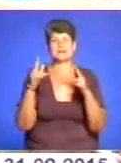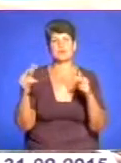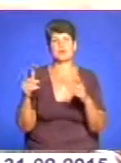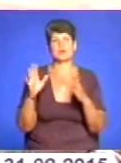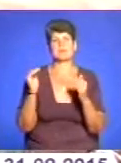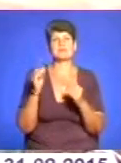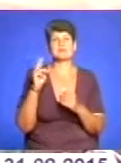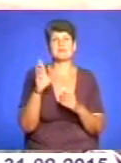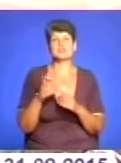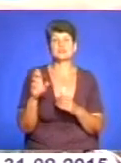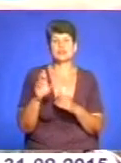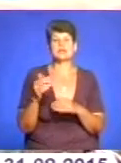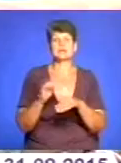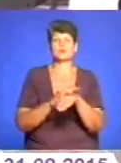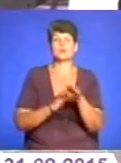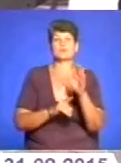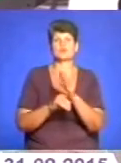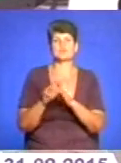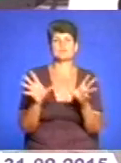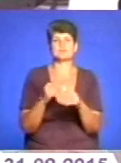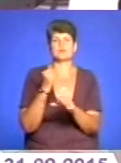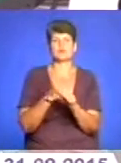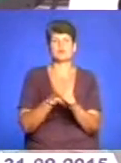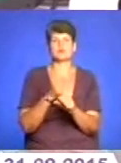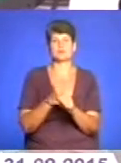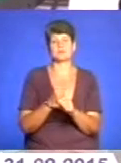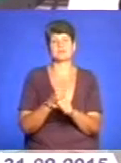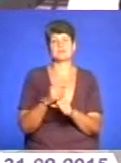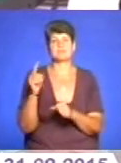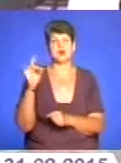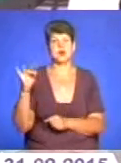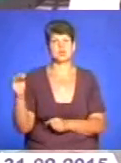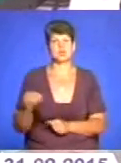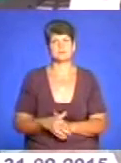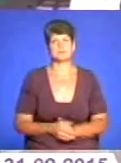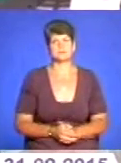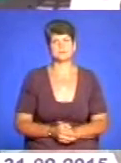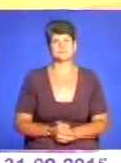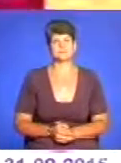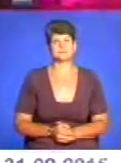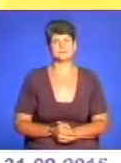Бережанах. І добрий початок цій співпраці зроблено у Збаражі. Збірно, жили...